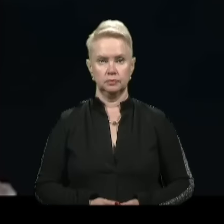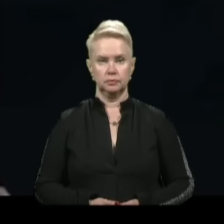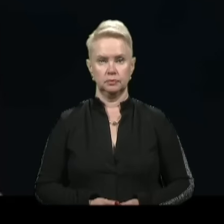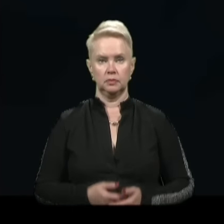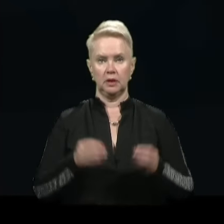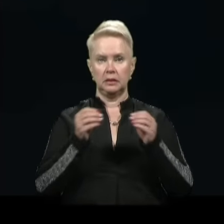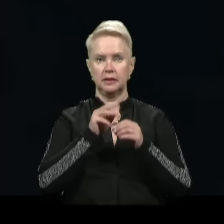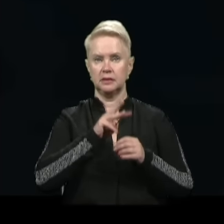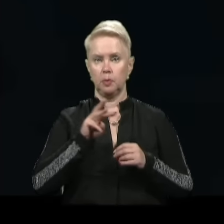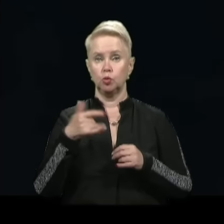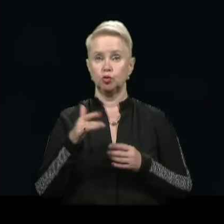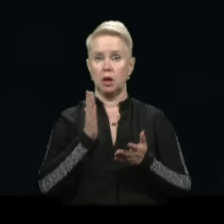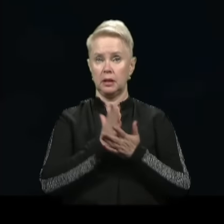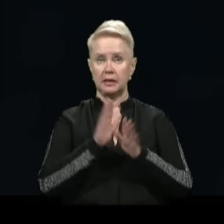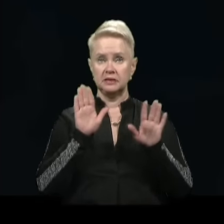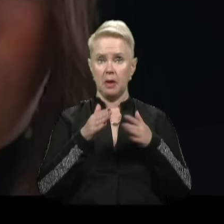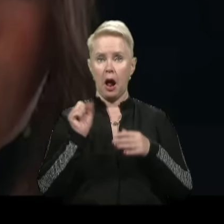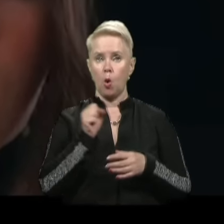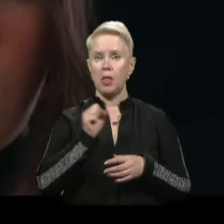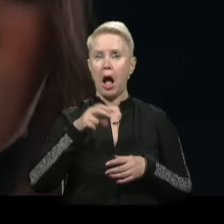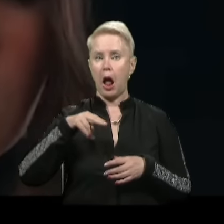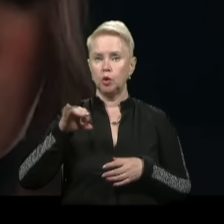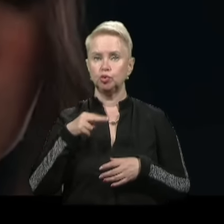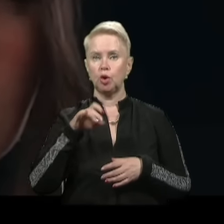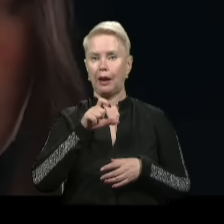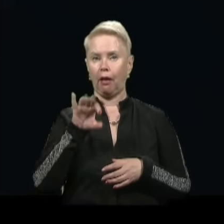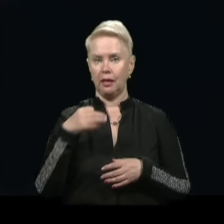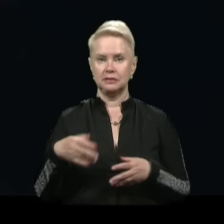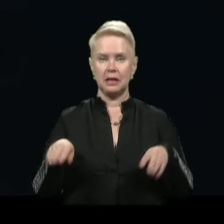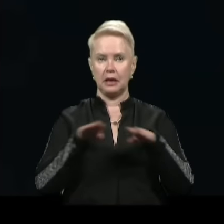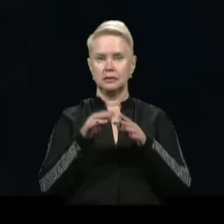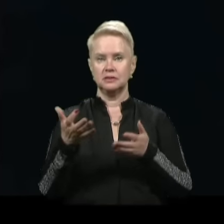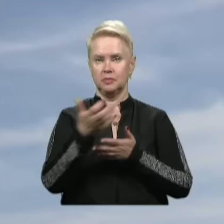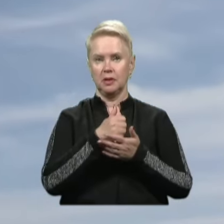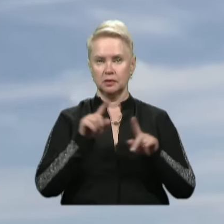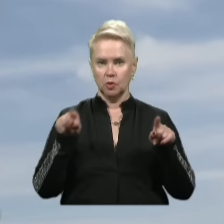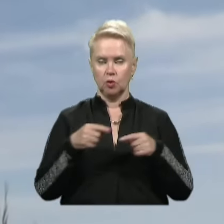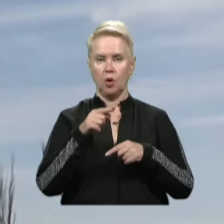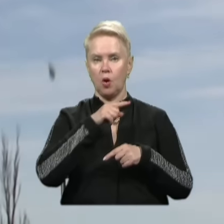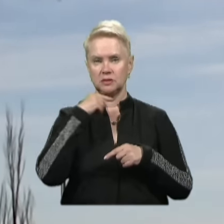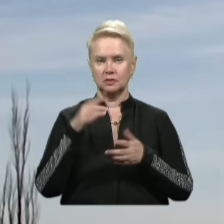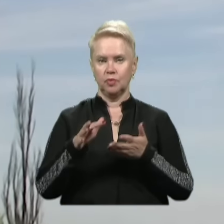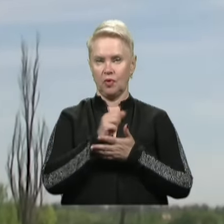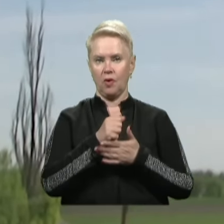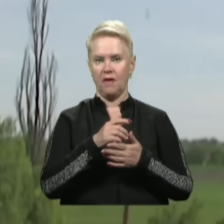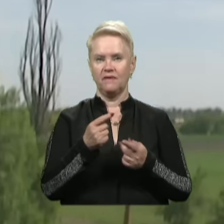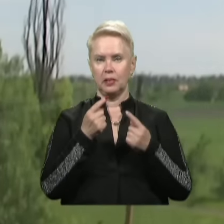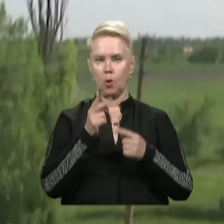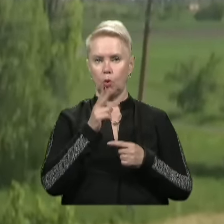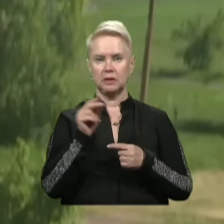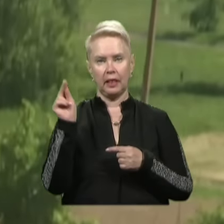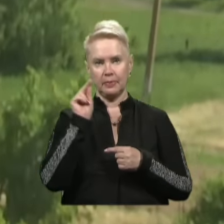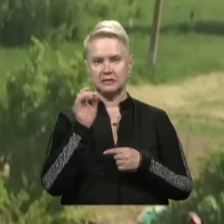10 мільйонів вже є. Співачки Альона Альона та Джері Хейл закрили збір на відбудову зруйнованої росіянами Великого Костромської